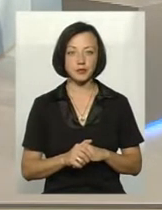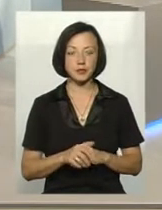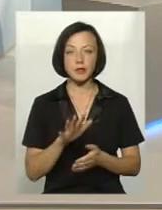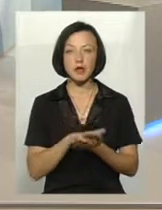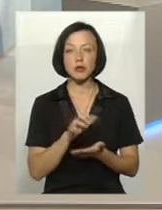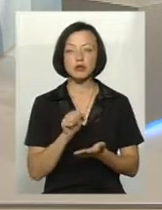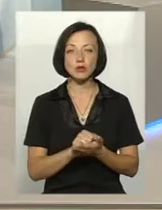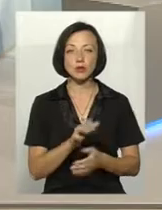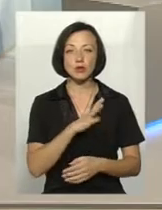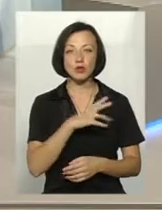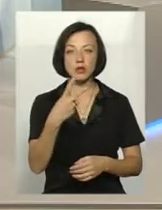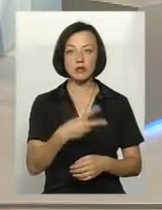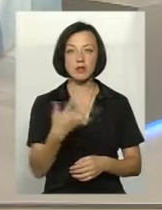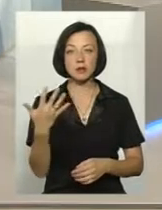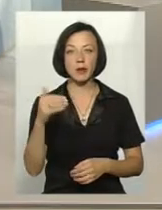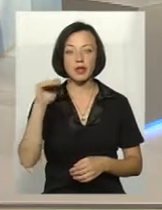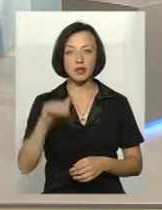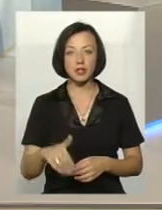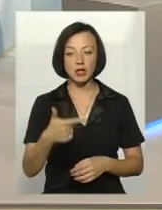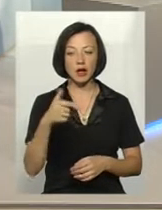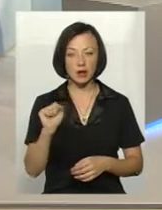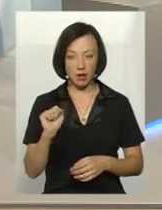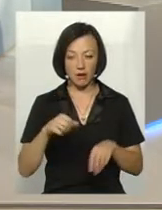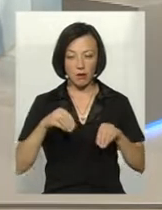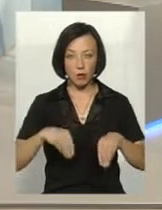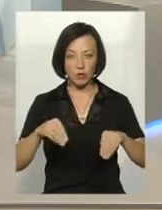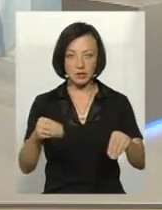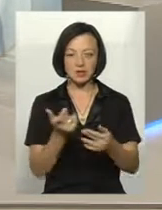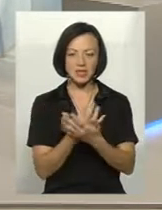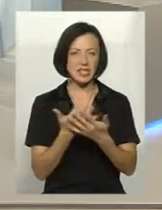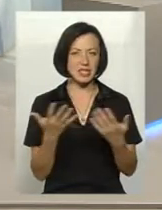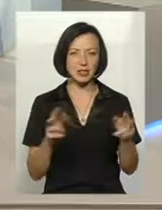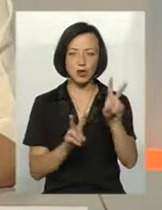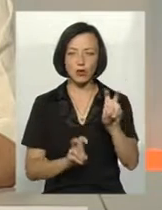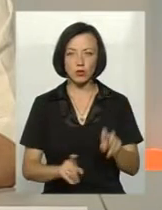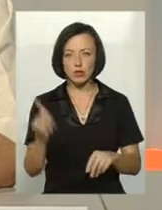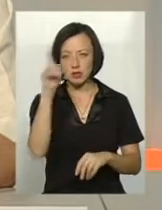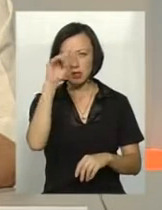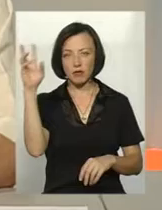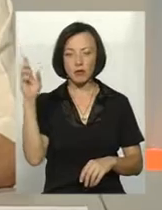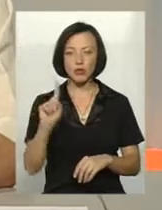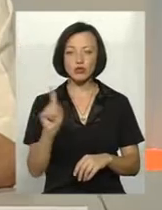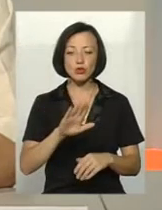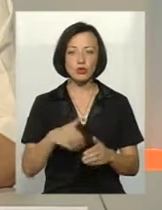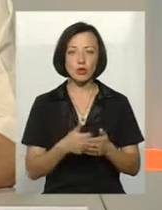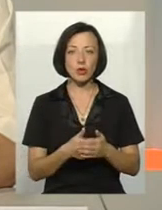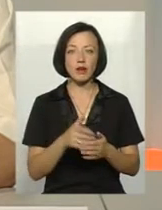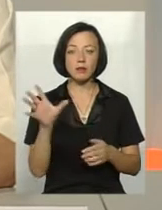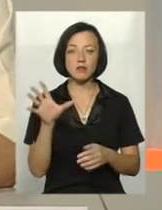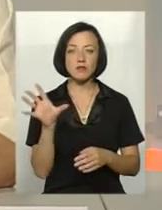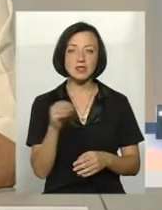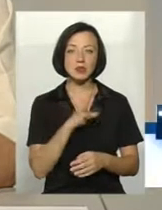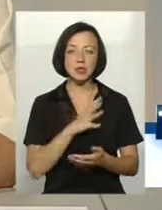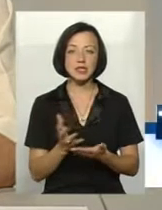Пошкоджено було майже 25 тисяч гектарів посівів різних культур. Слава Богу, що до того моменту практично були